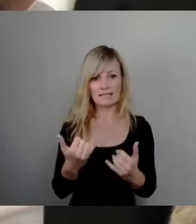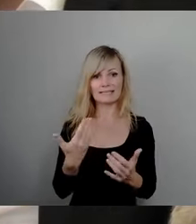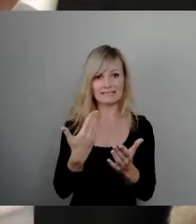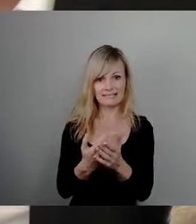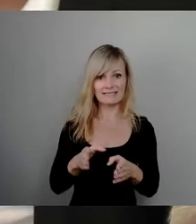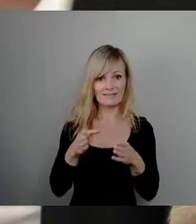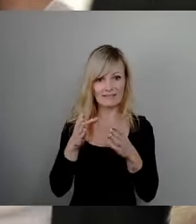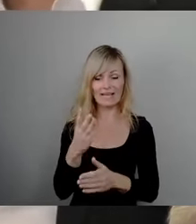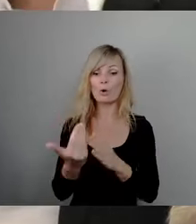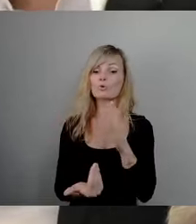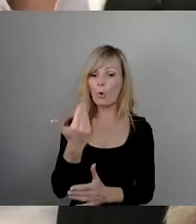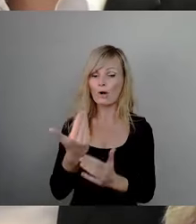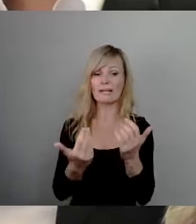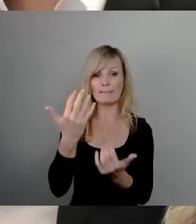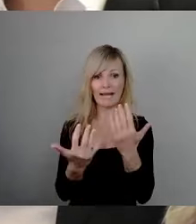der Neuberechnung